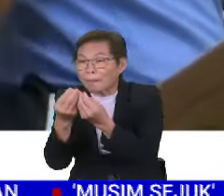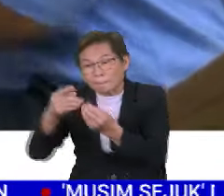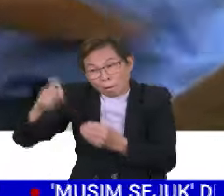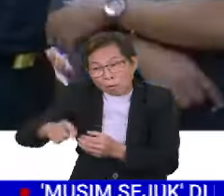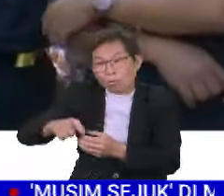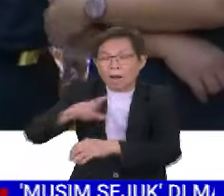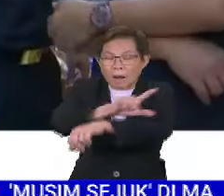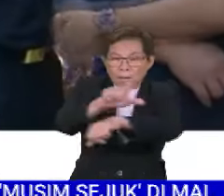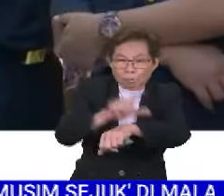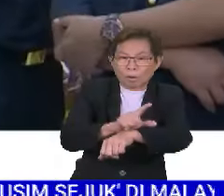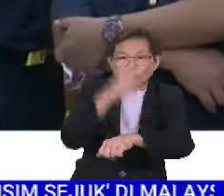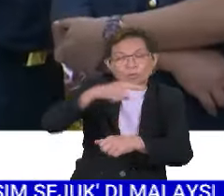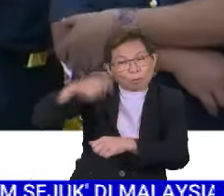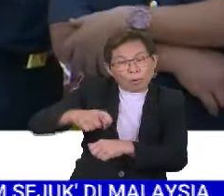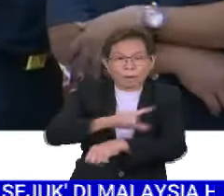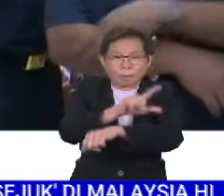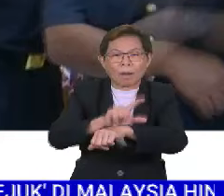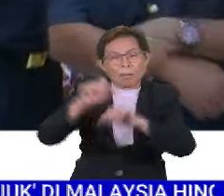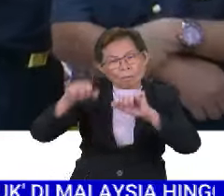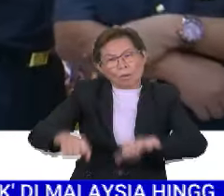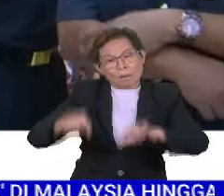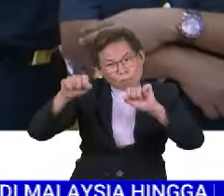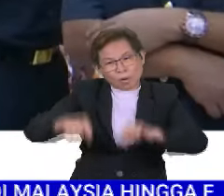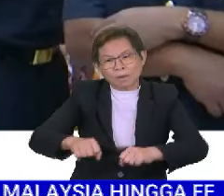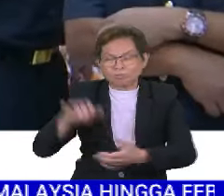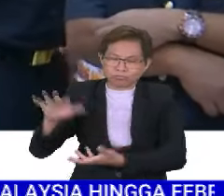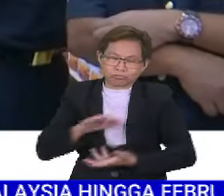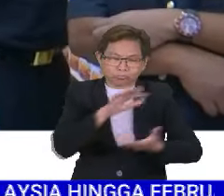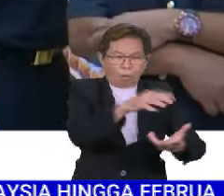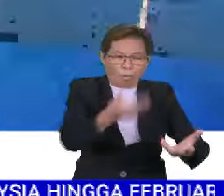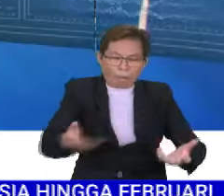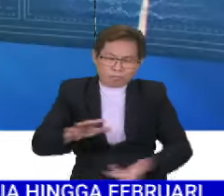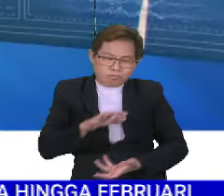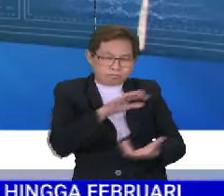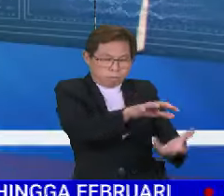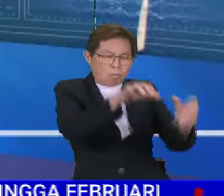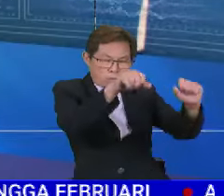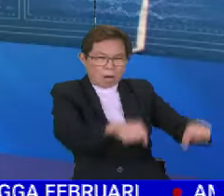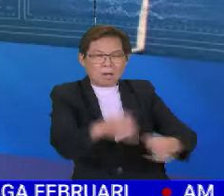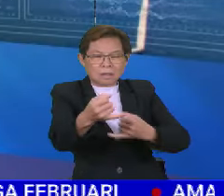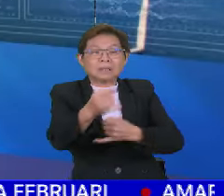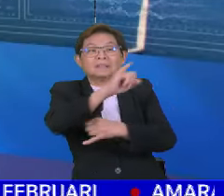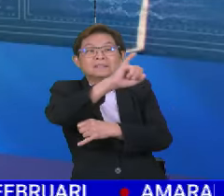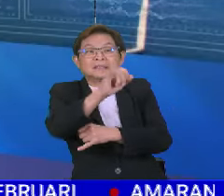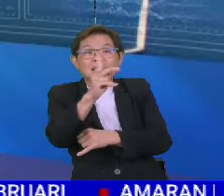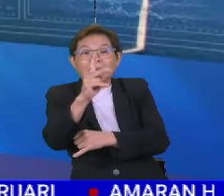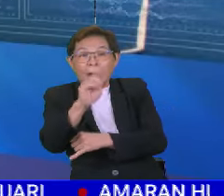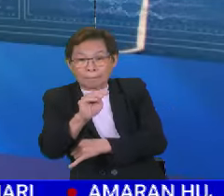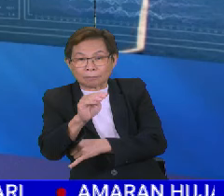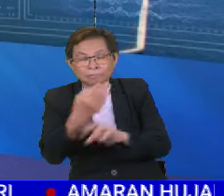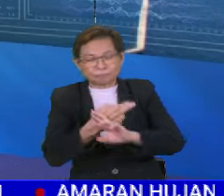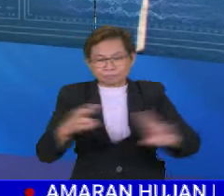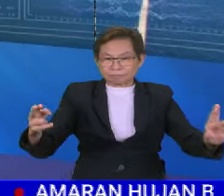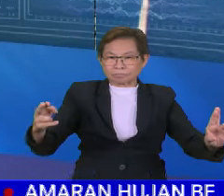untuk keperluan hanggan di Labuan, mereka masih boleh menunaikan, masih boleh membekalkan kuanti tersebut. Jabatan Kebajikan Masyarakat JKM